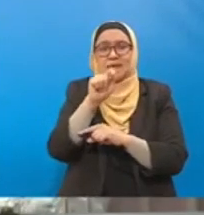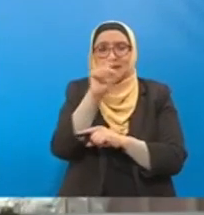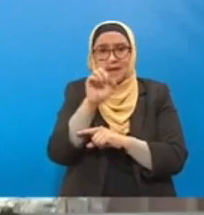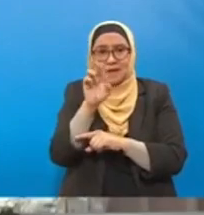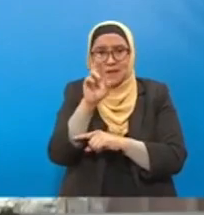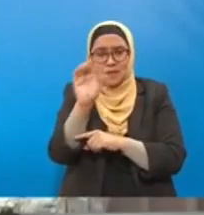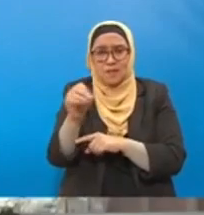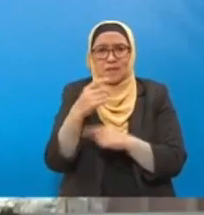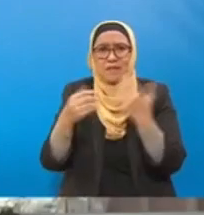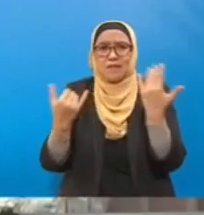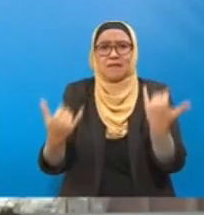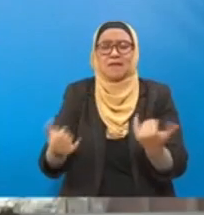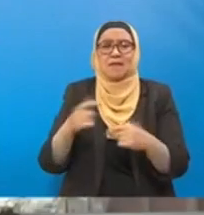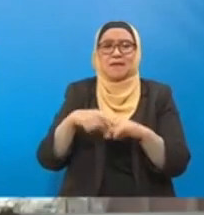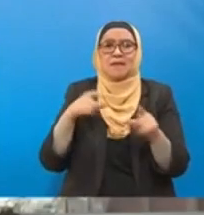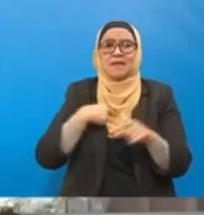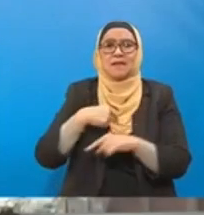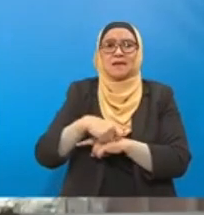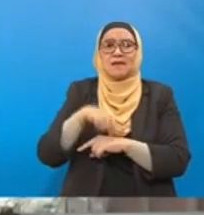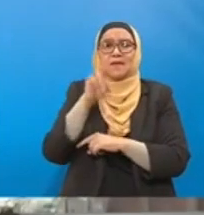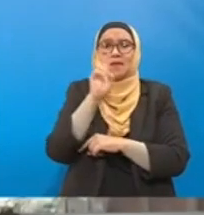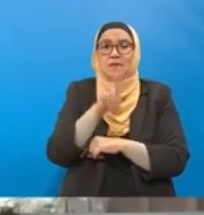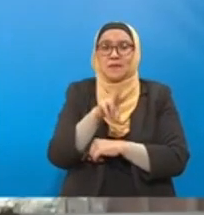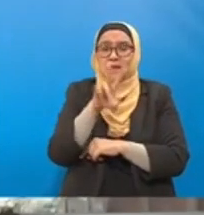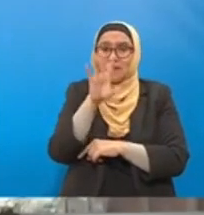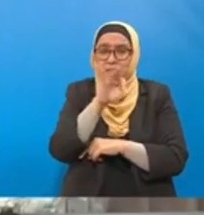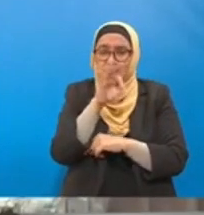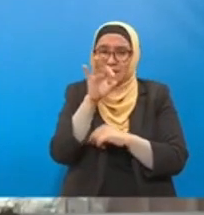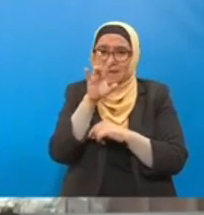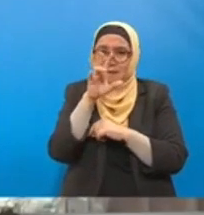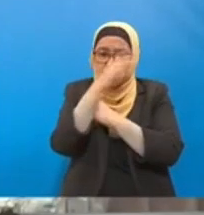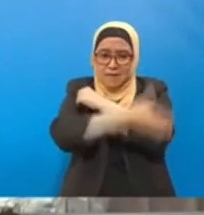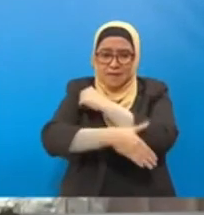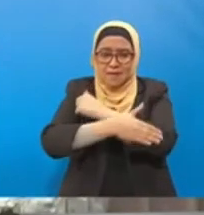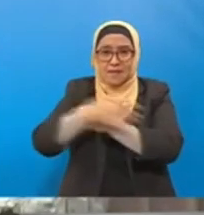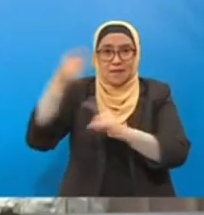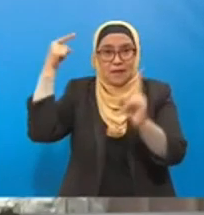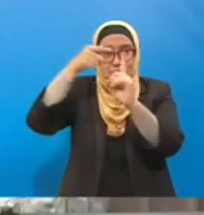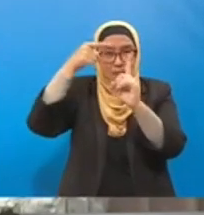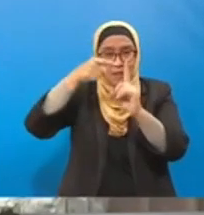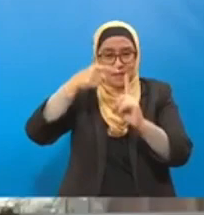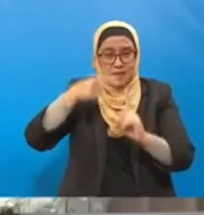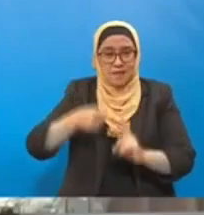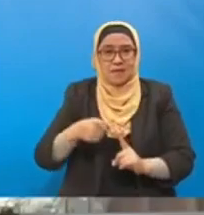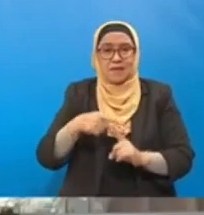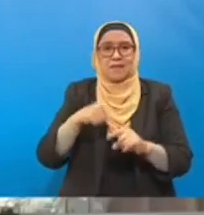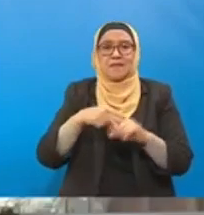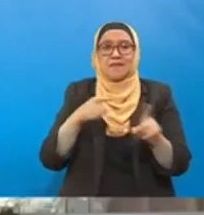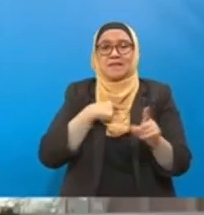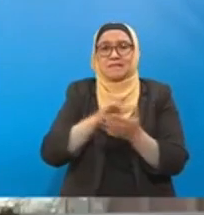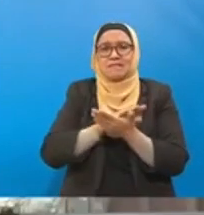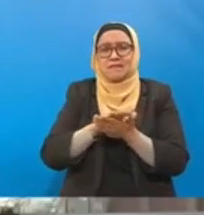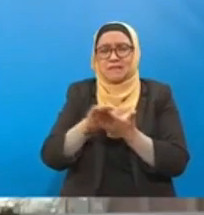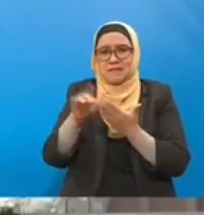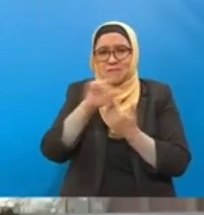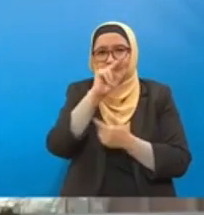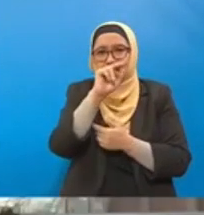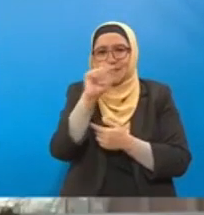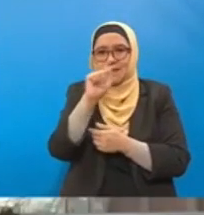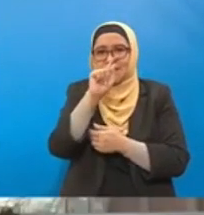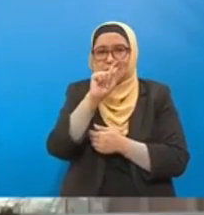ada 59 negara telah memletakkan sasaran net zero. Dan ini insyaAllah akan diumum oleh Pemimpinan sebagai mana saya maklumkan tadi.